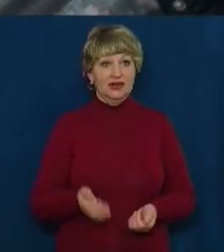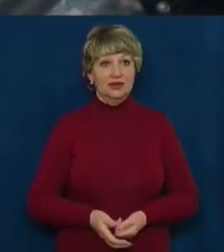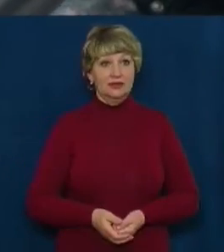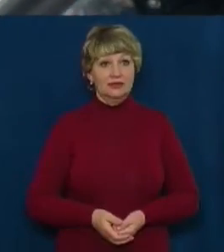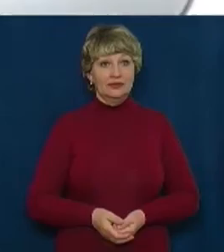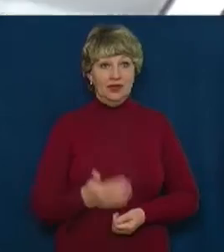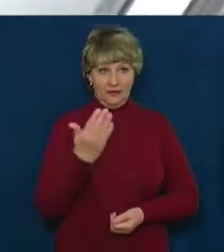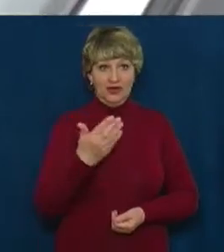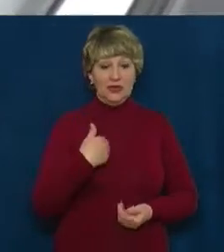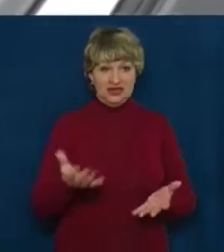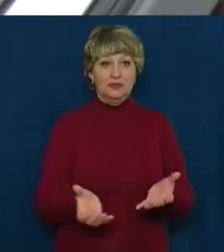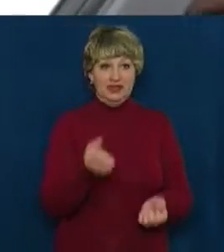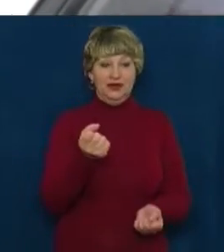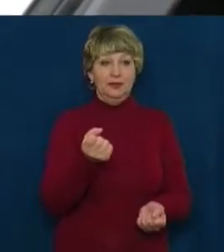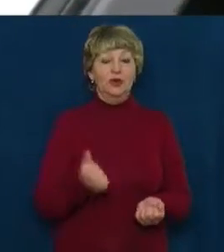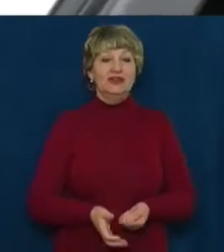підтримуєте?